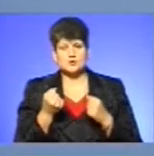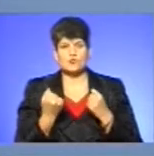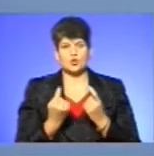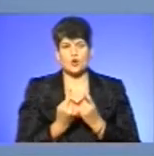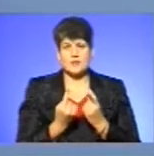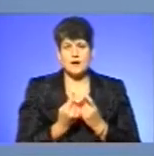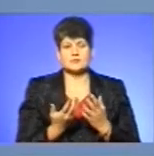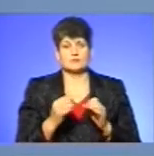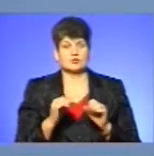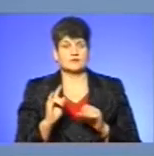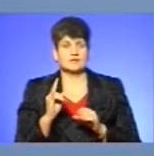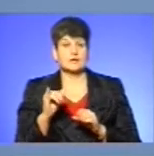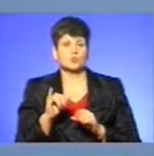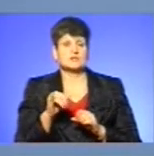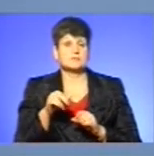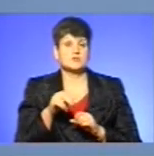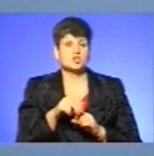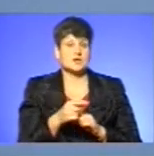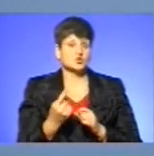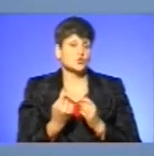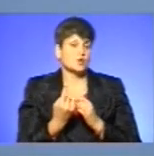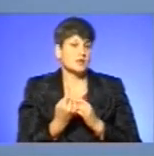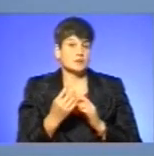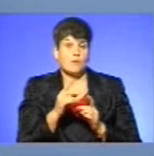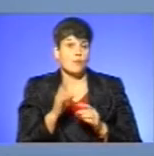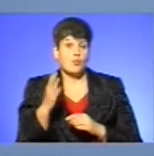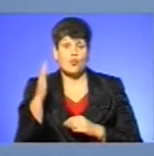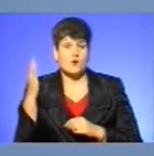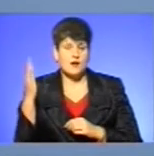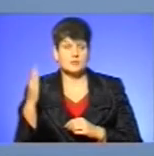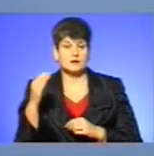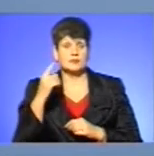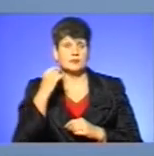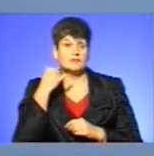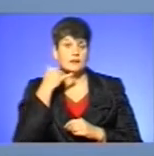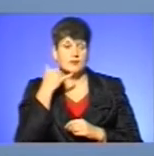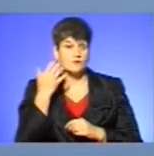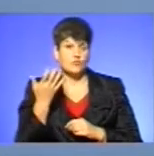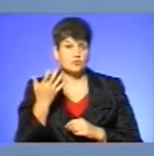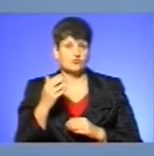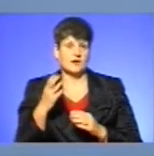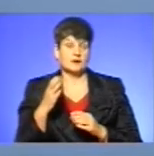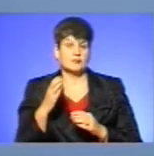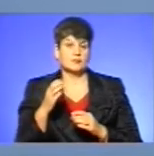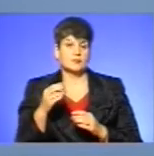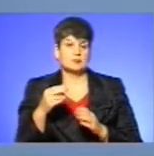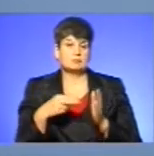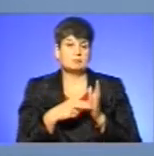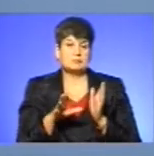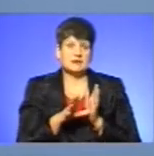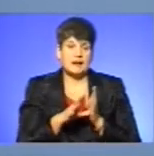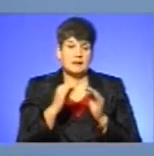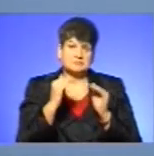Можливо, дитина, якщо пішла з кимось однокласників, погуляти телефон, банальна річ, але таке буває. Ну,